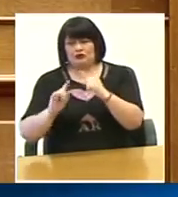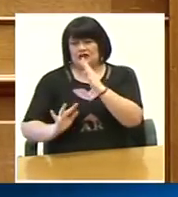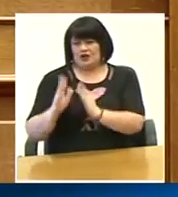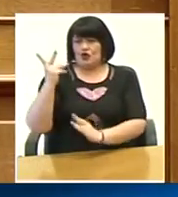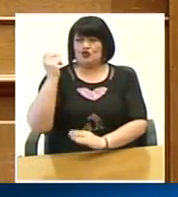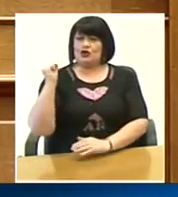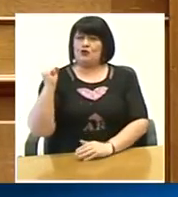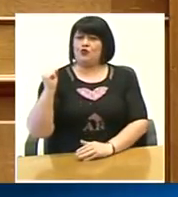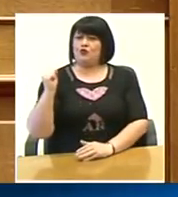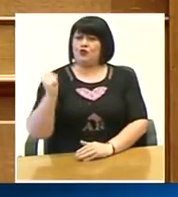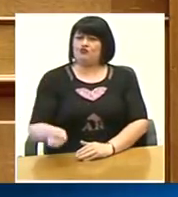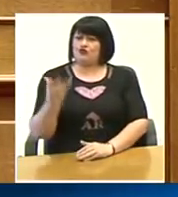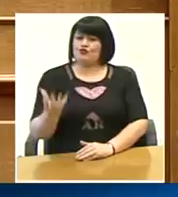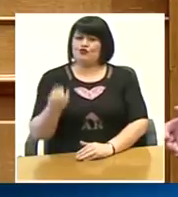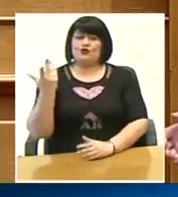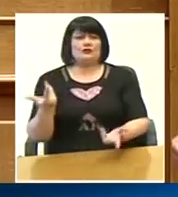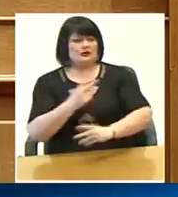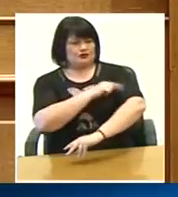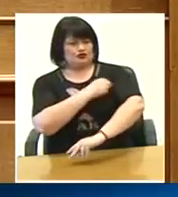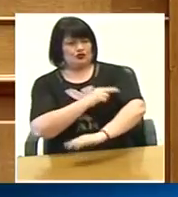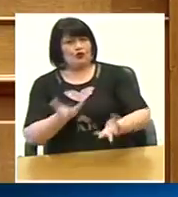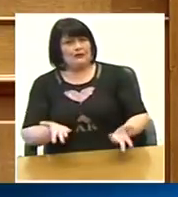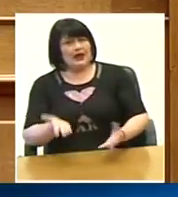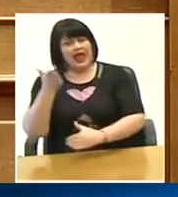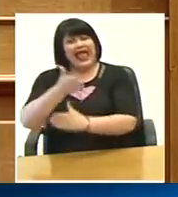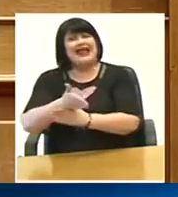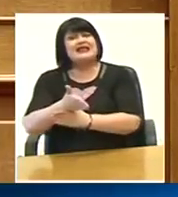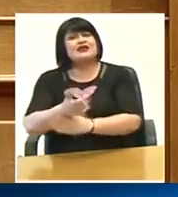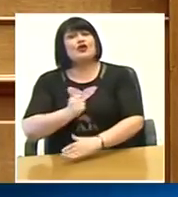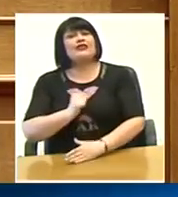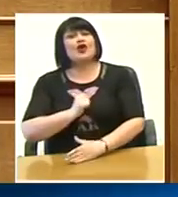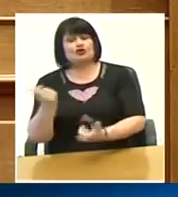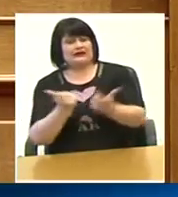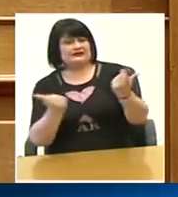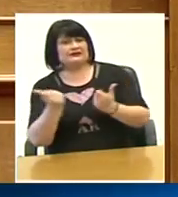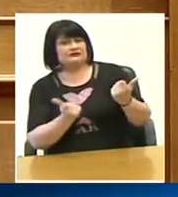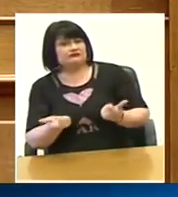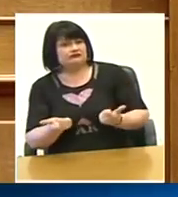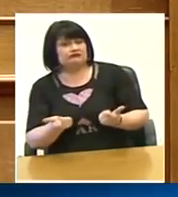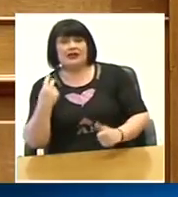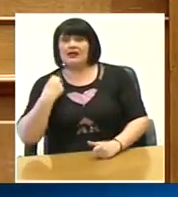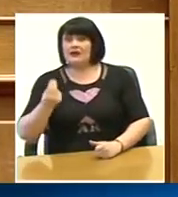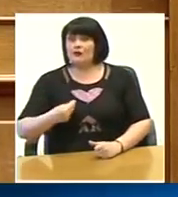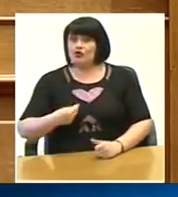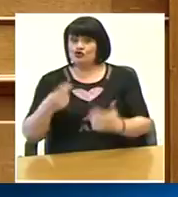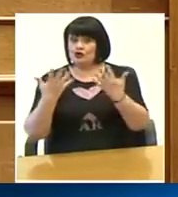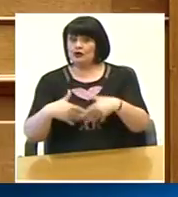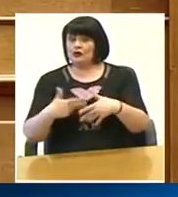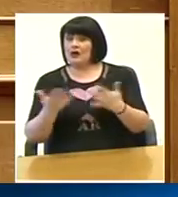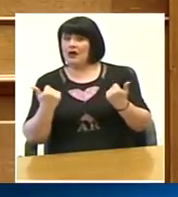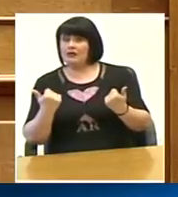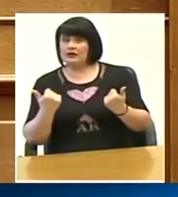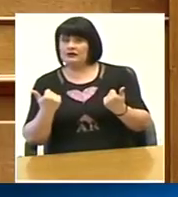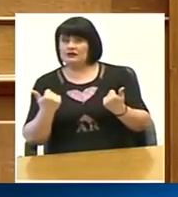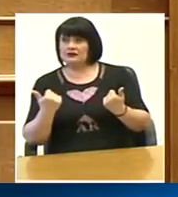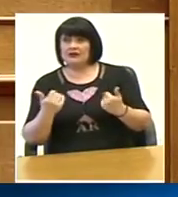στα νοσοκομεία μπορούμε αυτόν τον εξοπλισμό να τον νοικιάσουμε από τους ιδιώτες ή επειδή το δημόσιο δεν είναι λειτουργικό λες και εμείς το